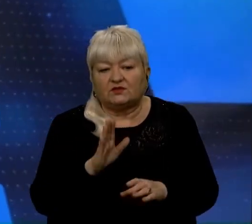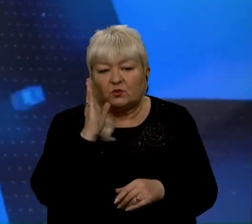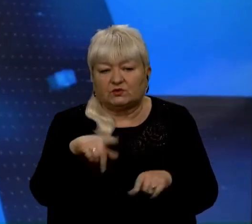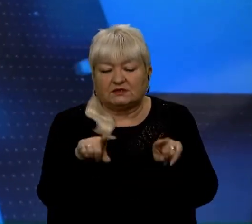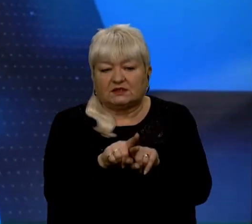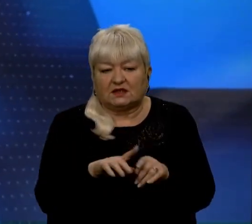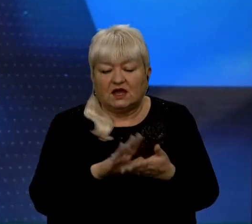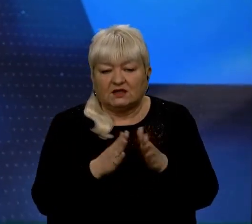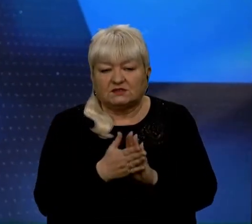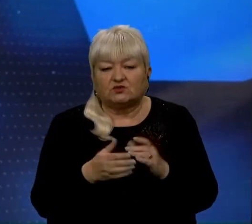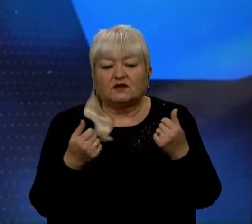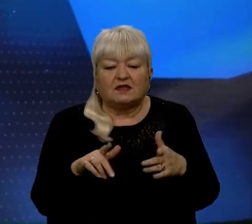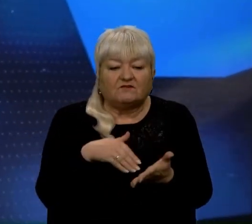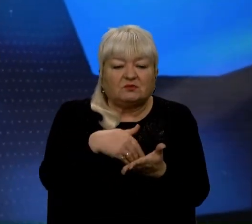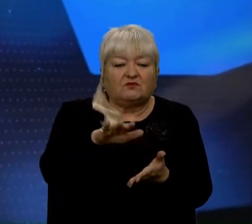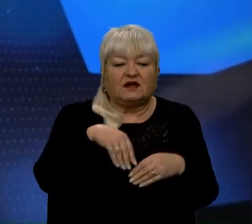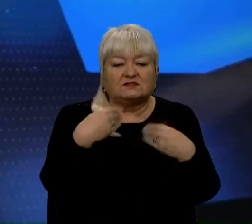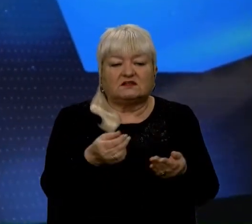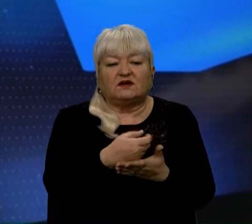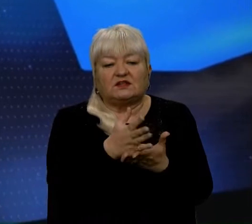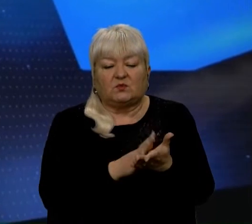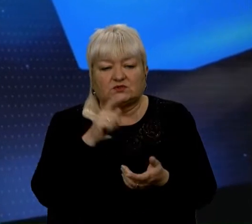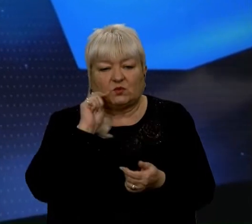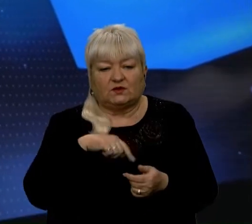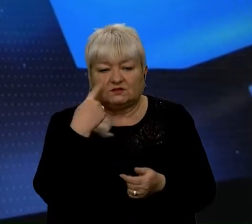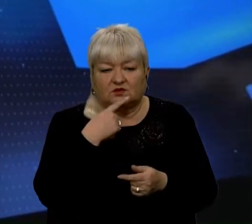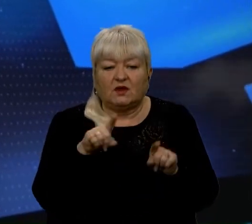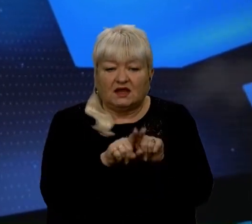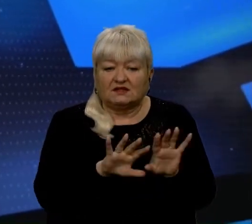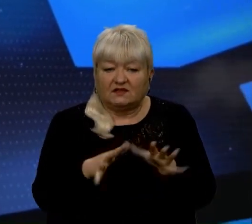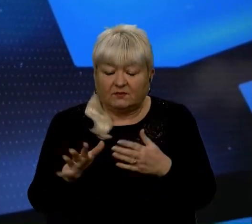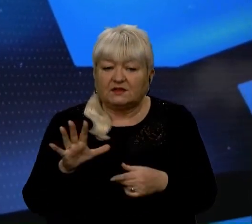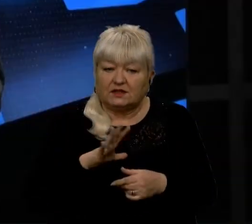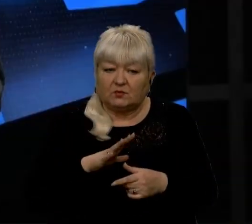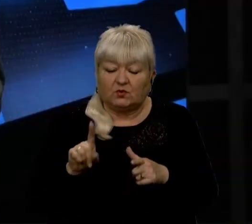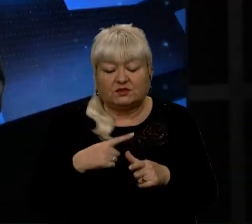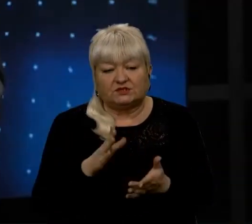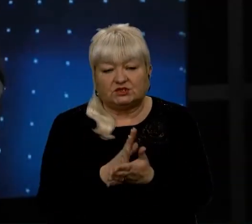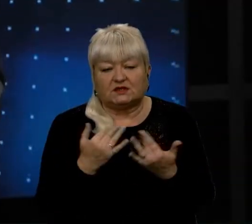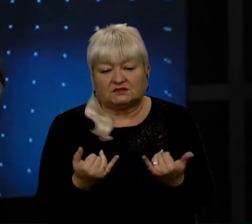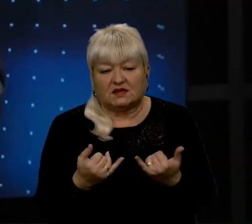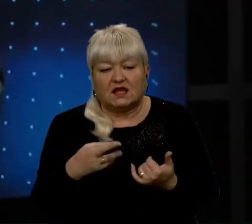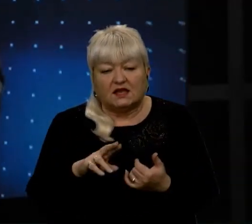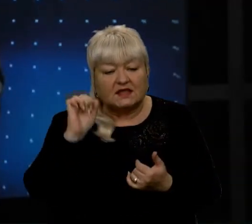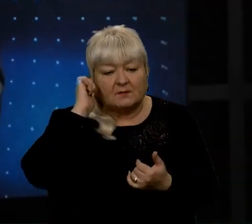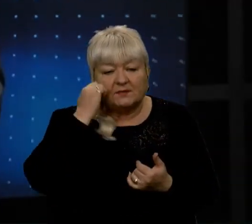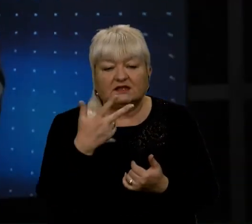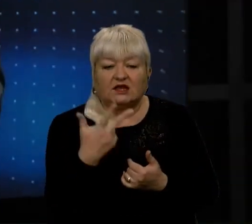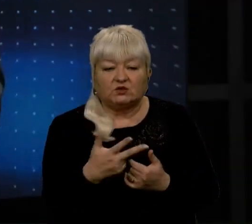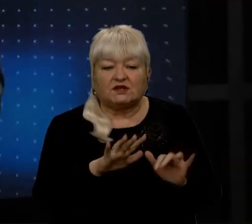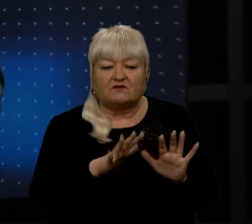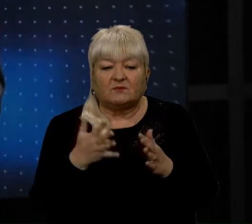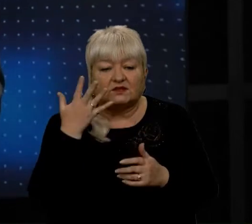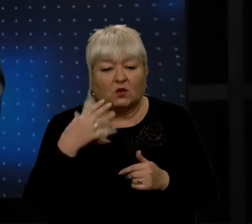де відмовляються українською надавати послуги. Чи такі випадки були? Чи є вони зараз? Ну, я пам'ятаю, принаймні, три випадки, коли у Львові